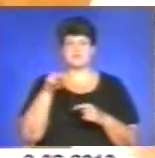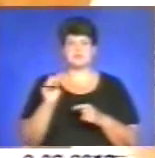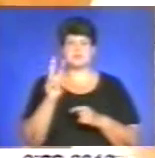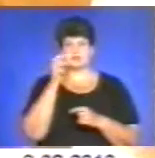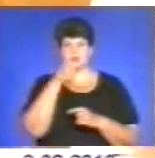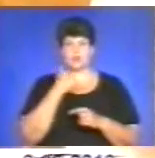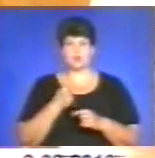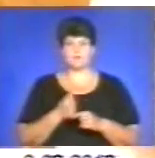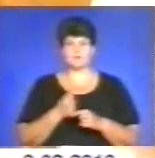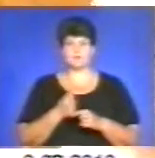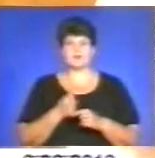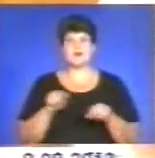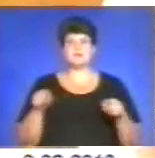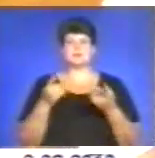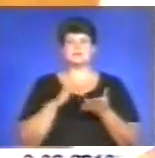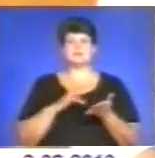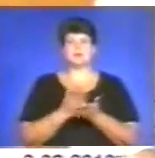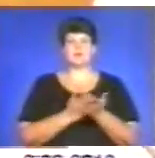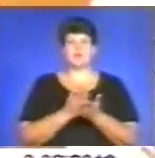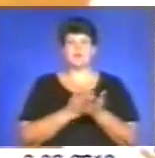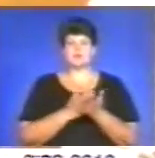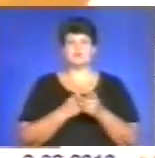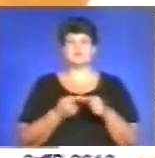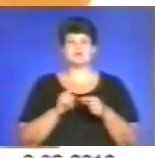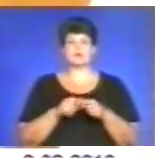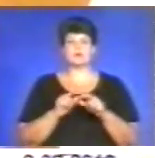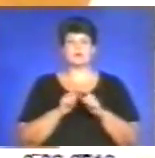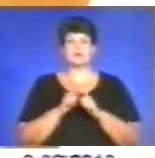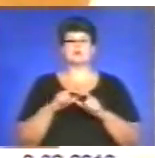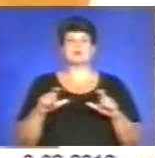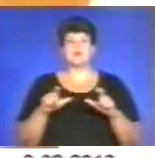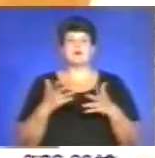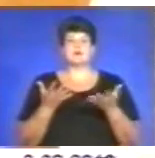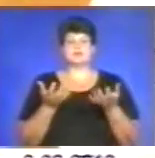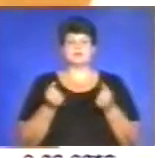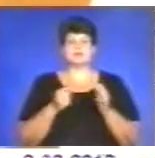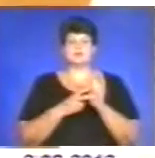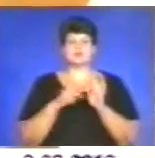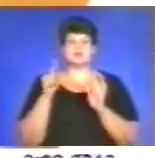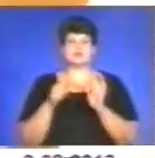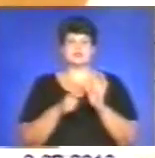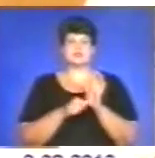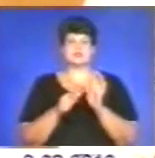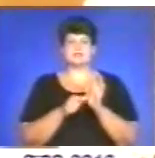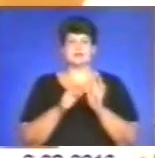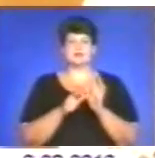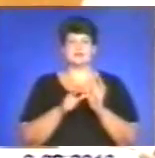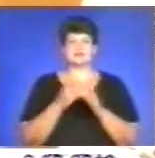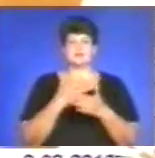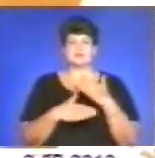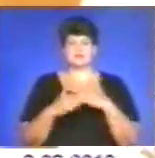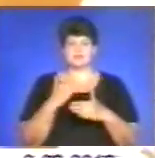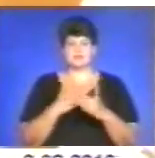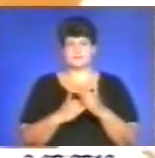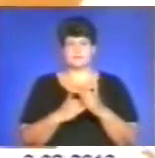року реабілітаційні послуги в зазначених установах отримало 168 дітей інвалідів з обмеженими фізичними